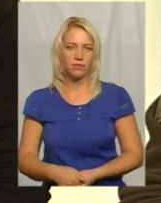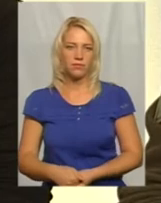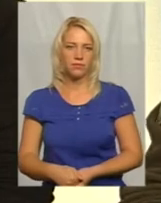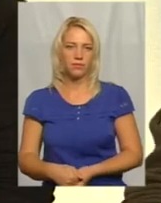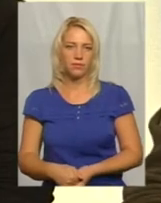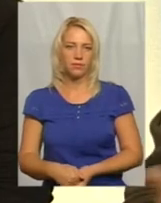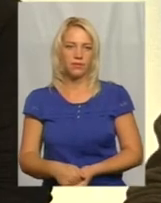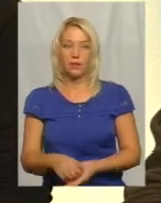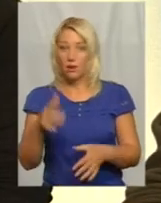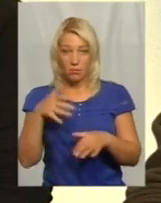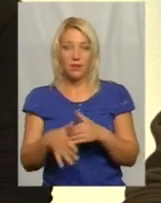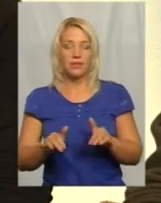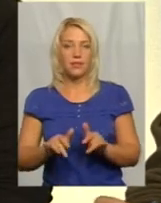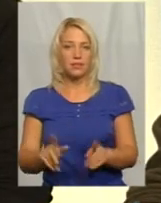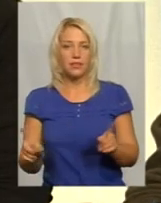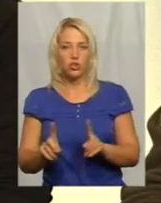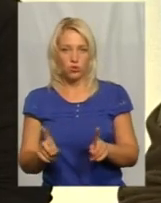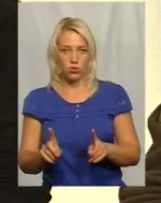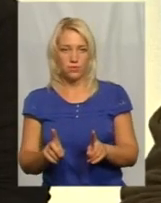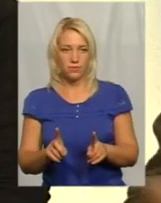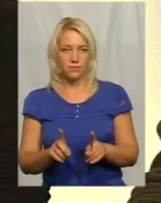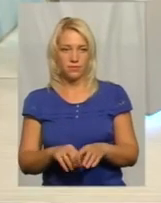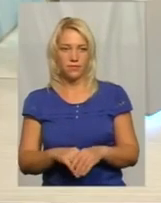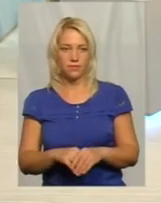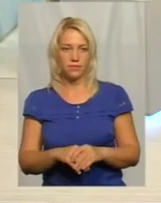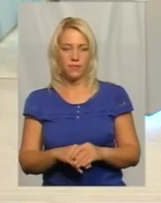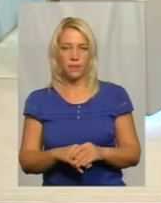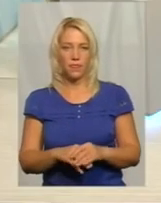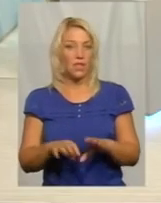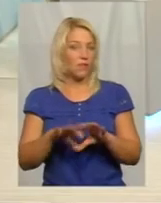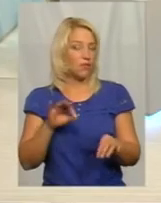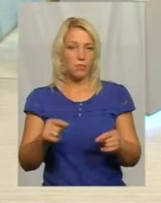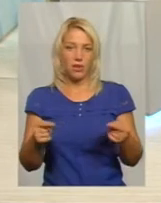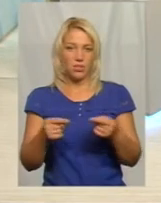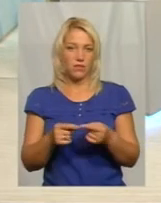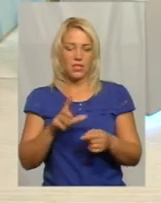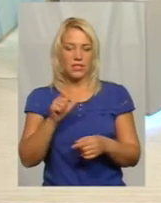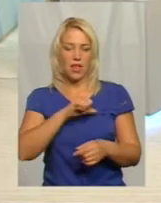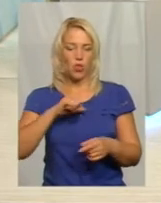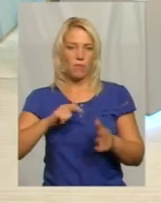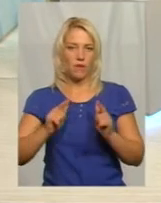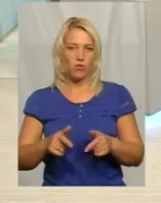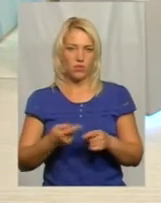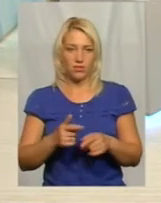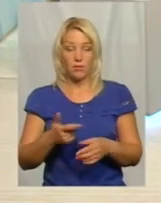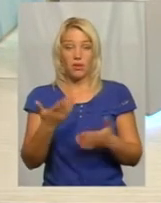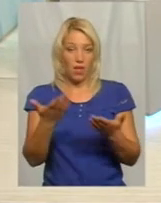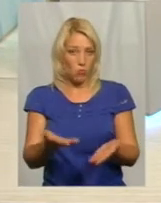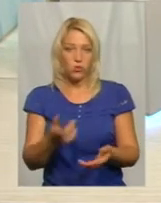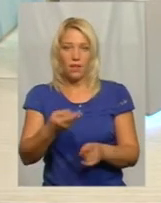Тут, зрозуміло, що вибір очевиден за добровольцями. тому же це ж скучно,